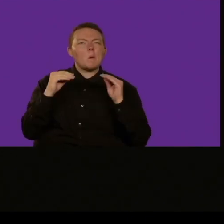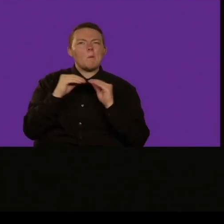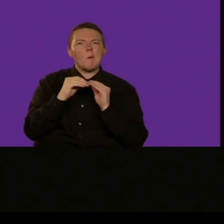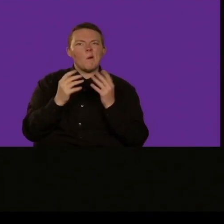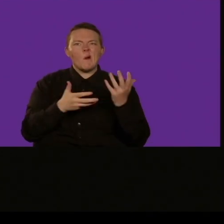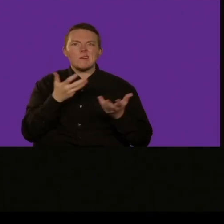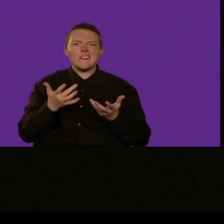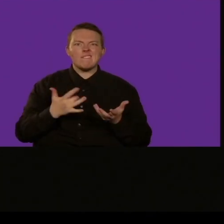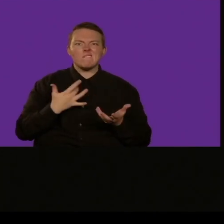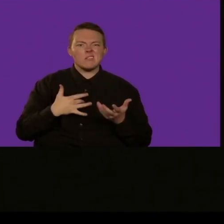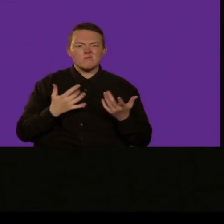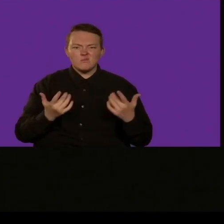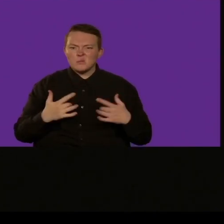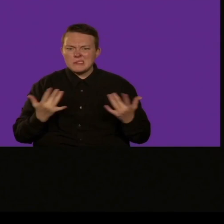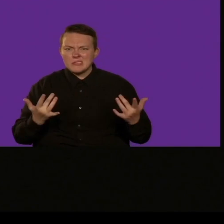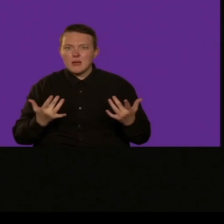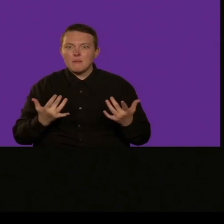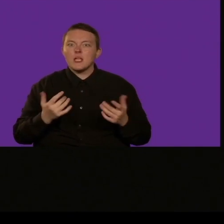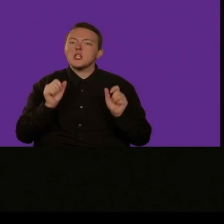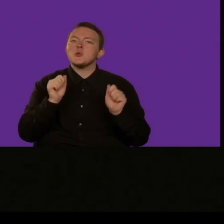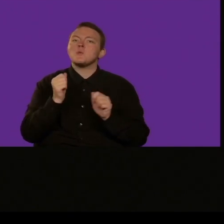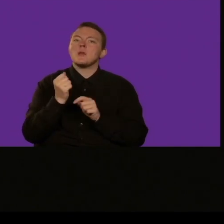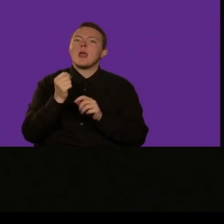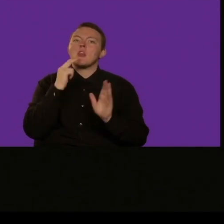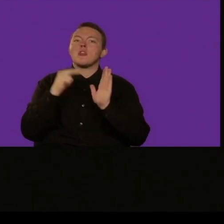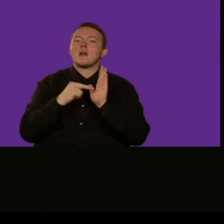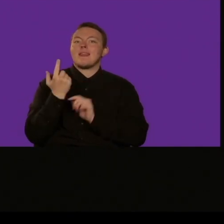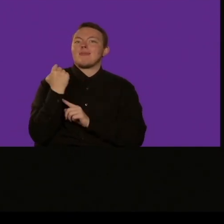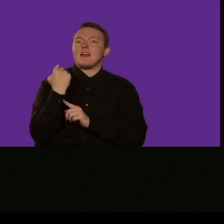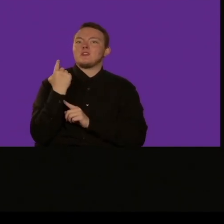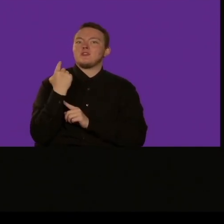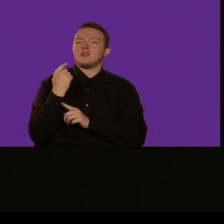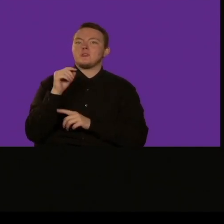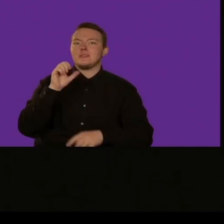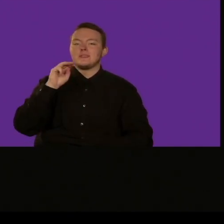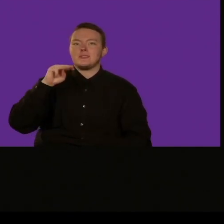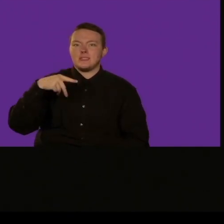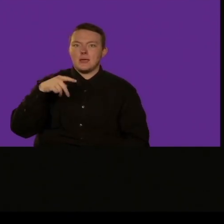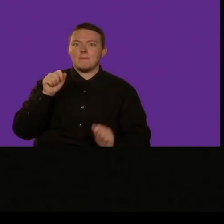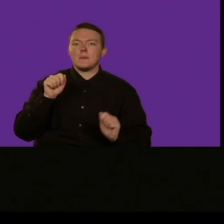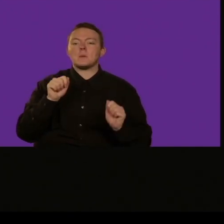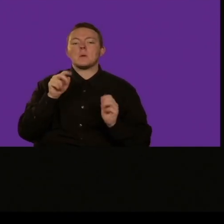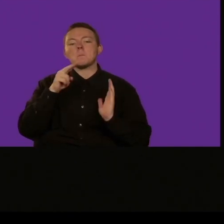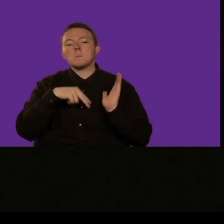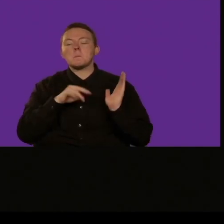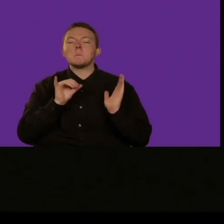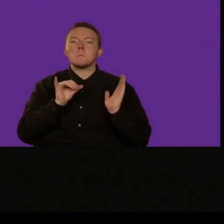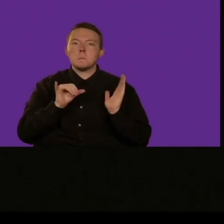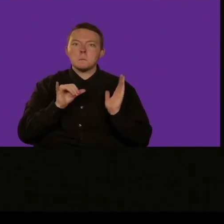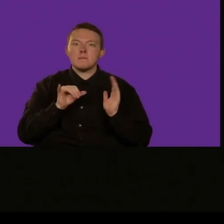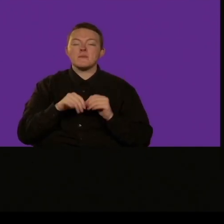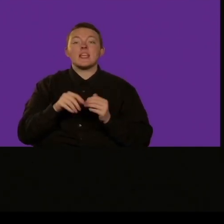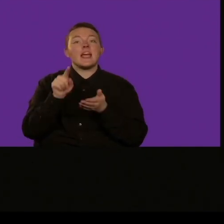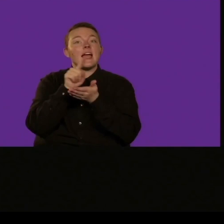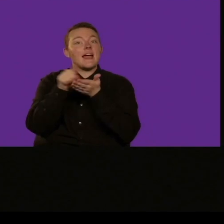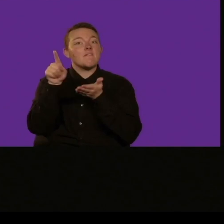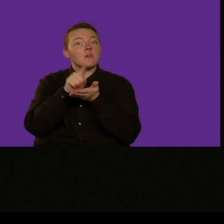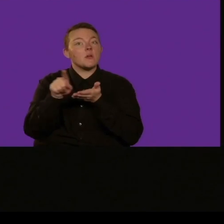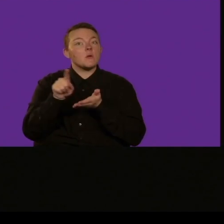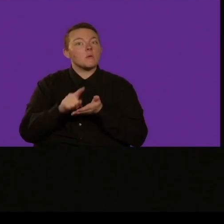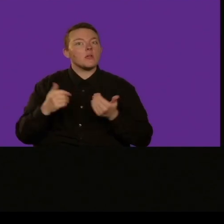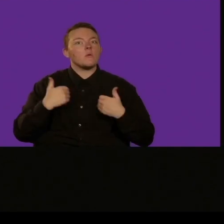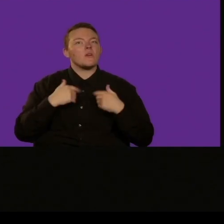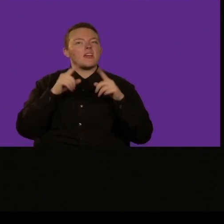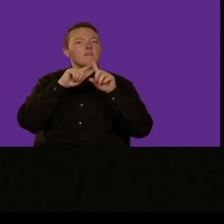potremo godere in modo partecipativo nel camp per favore partecipate così